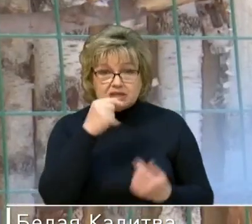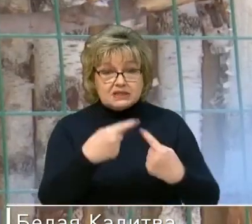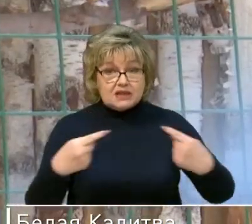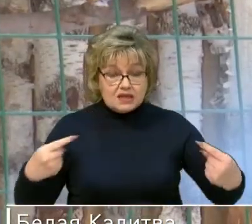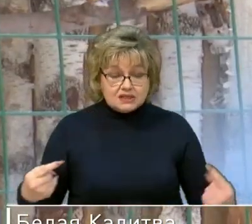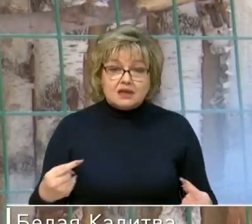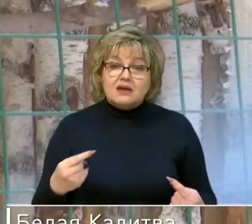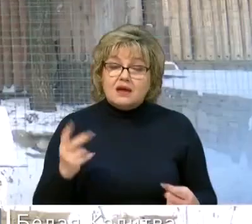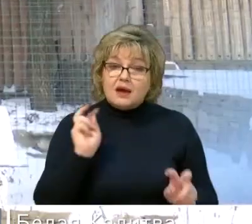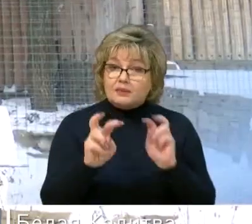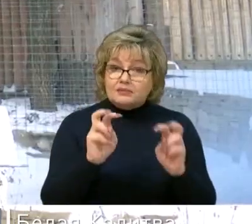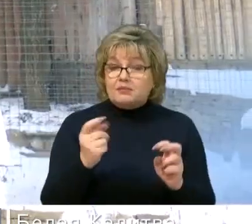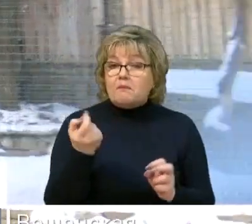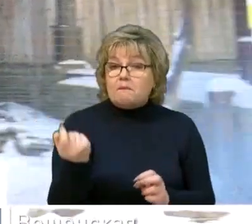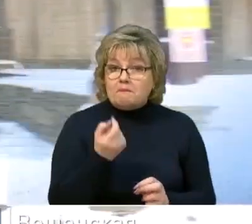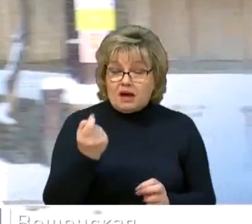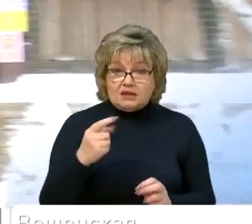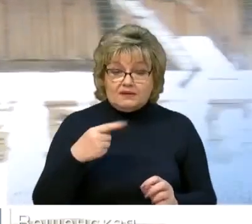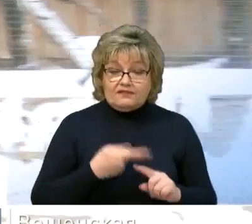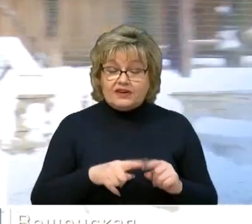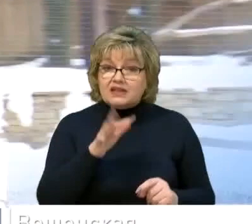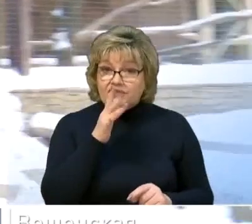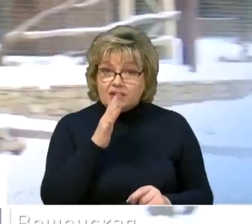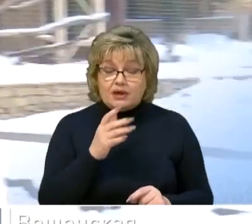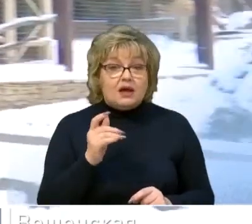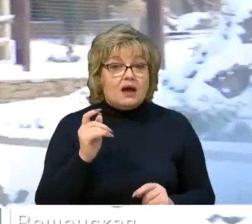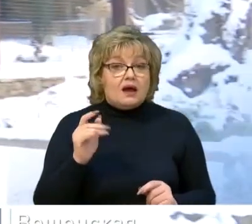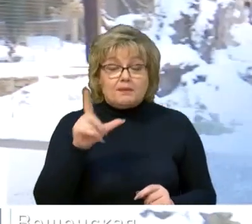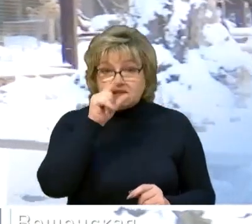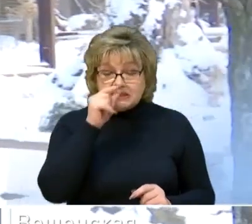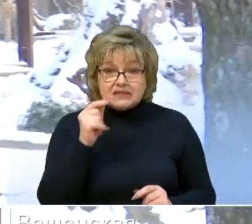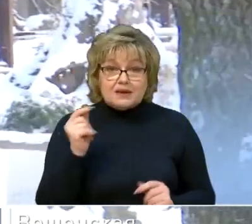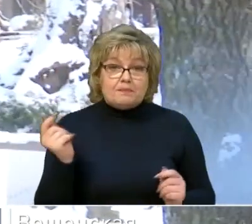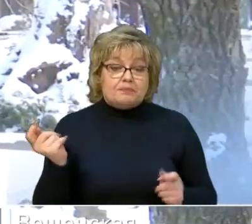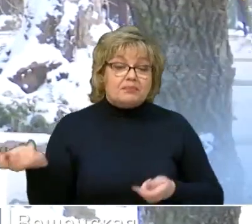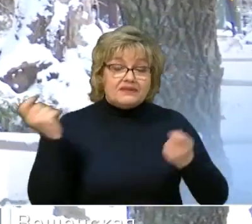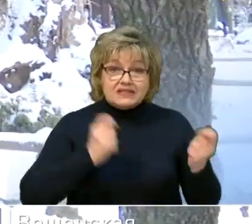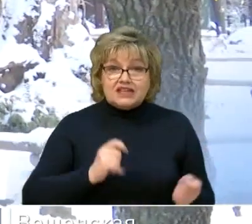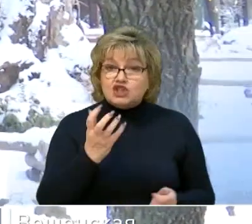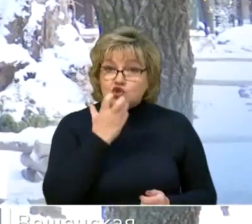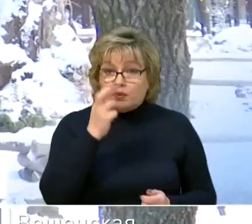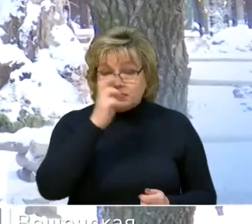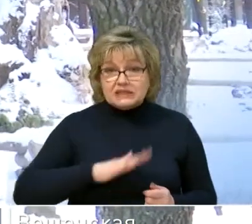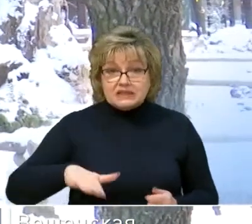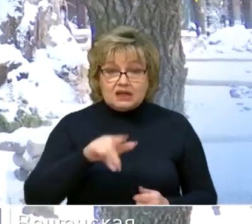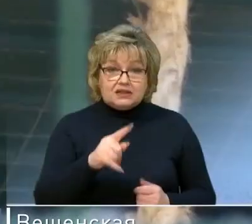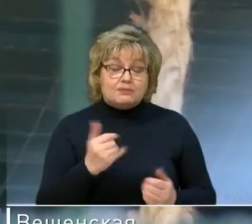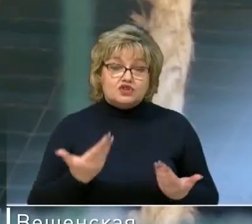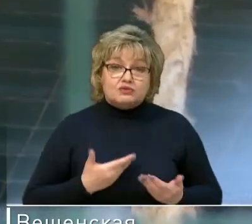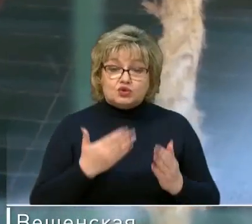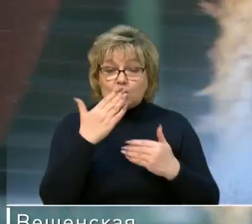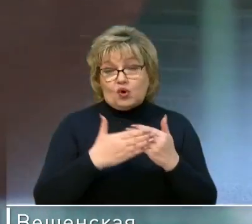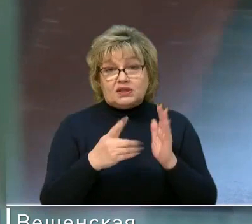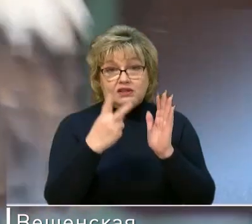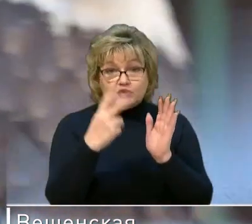немного обитателей парка птиц. Большинство пернатых из теплых стран. Всего в Южном парке «Малинка» живут более 260 видов птиц,